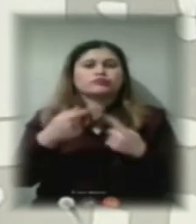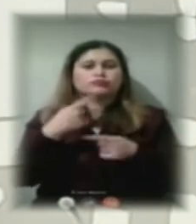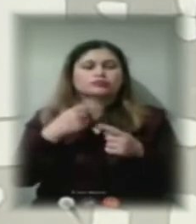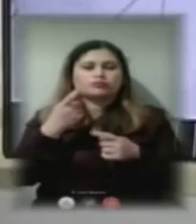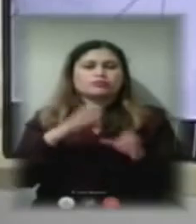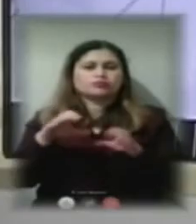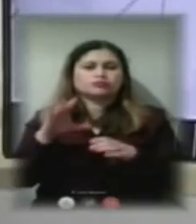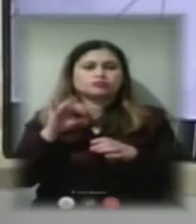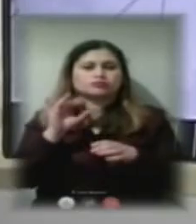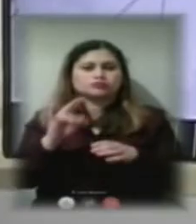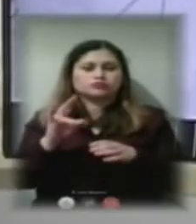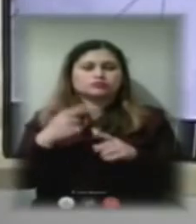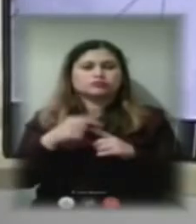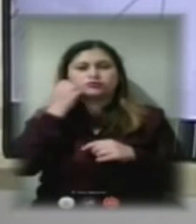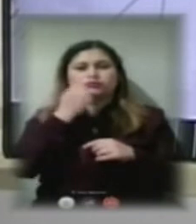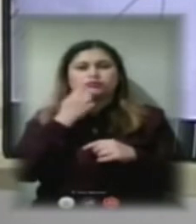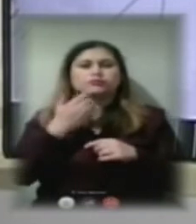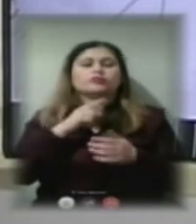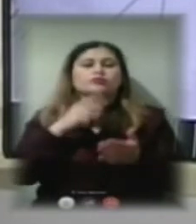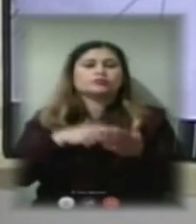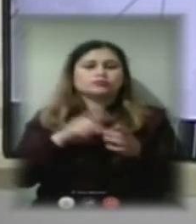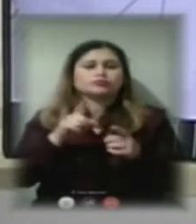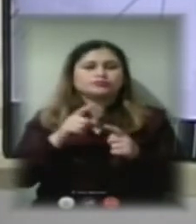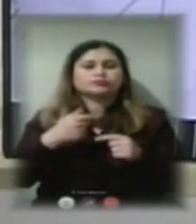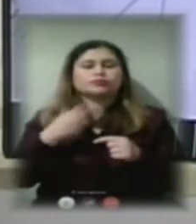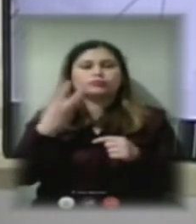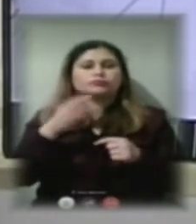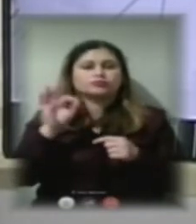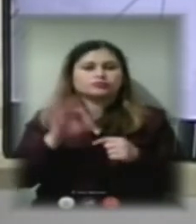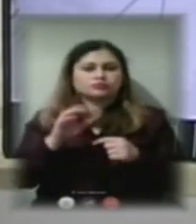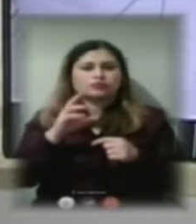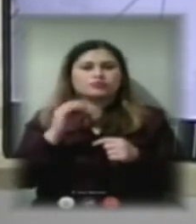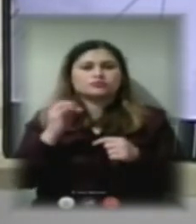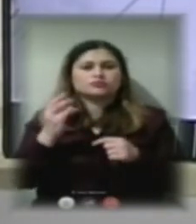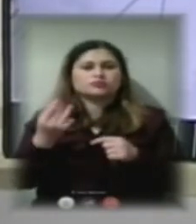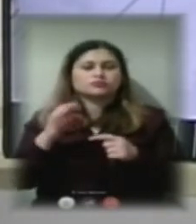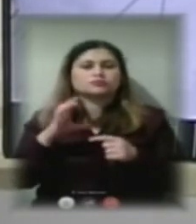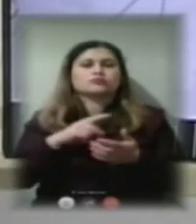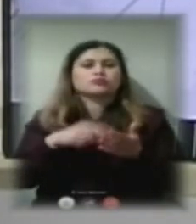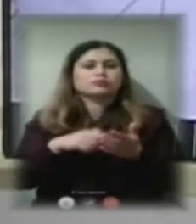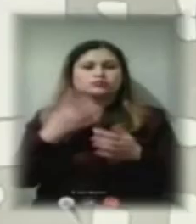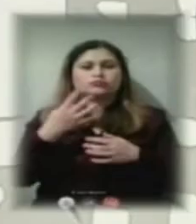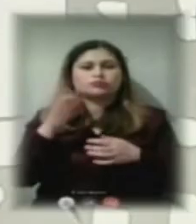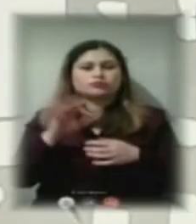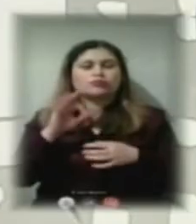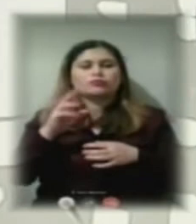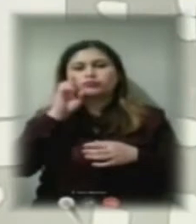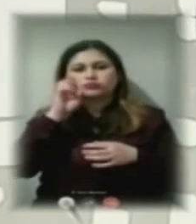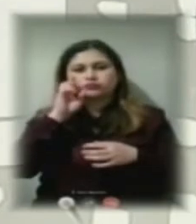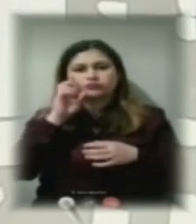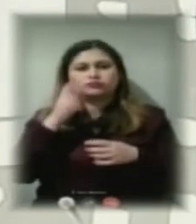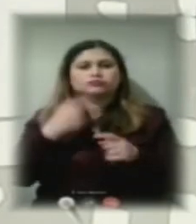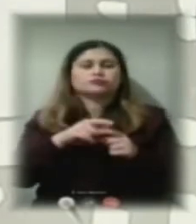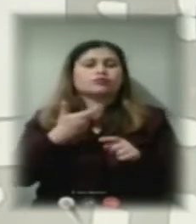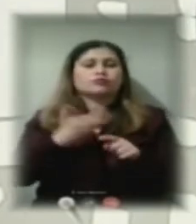І дякуючи місту, це також було 30% компенсація від міста, 40% від держави. Це дуже...